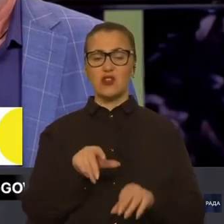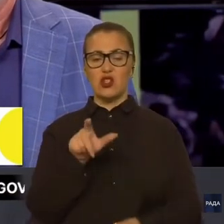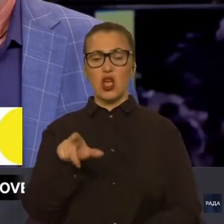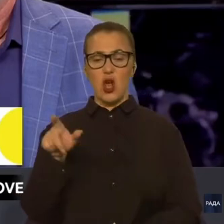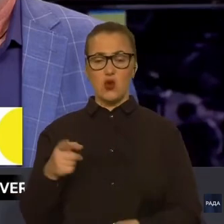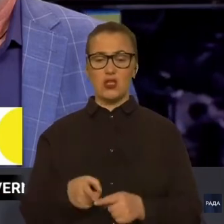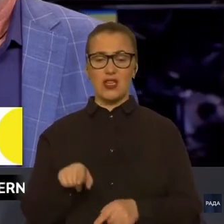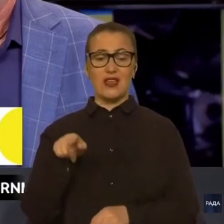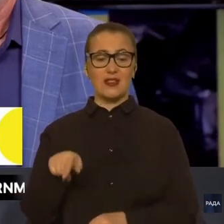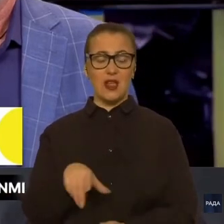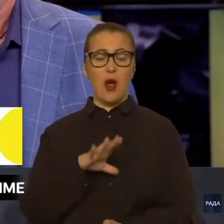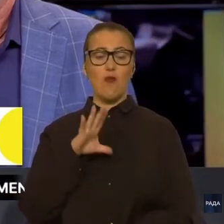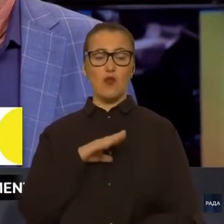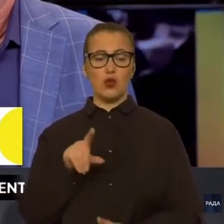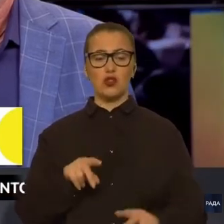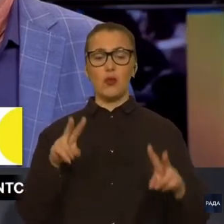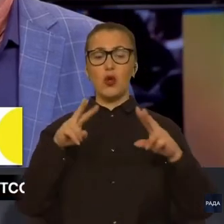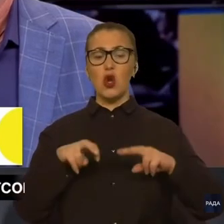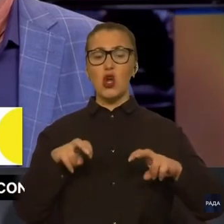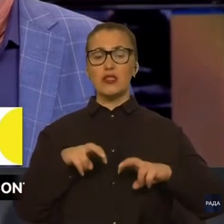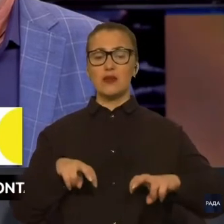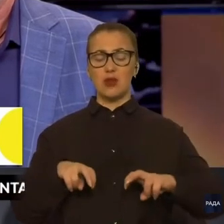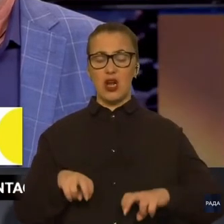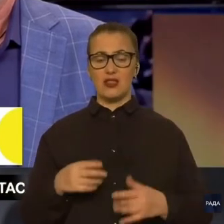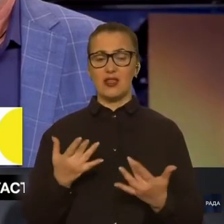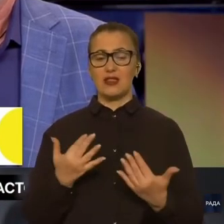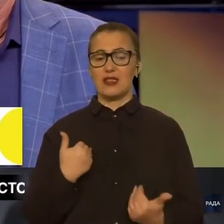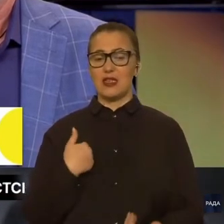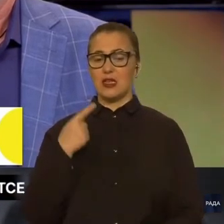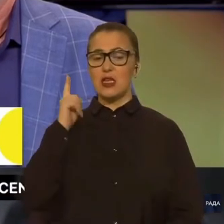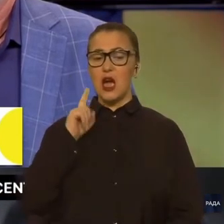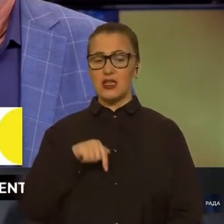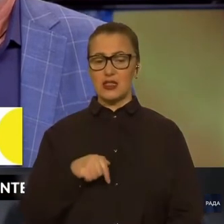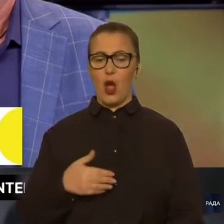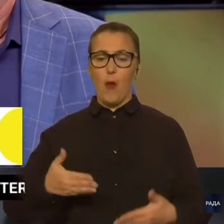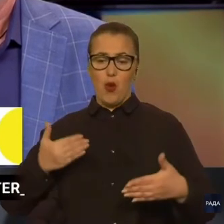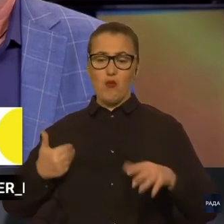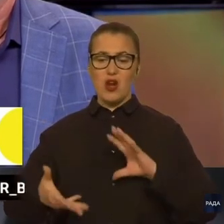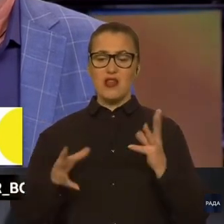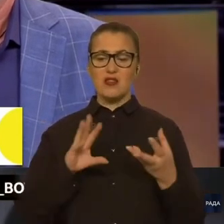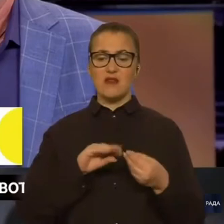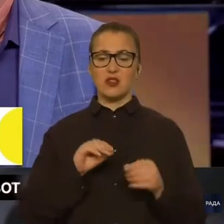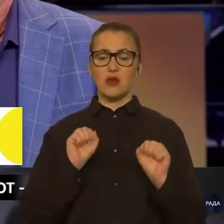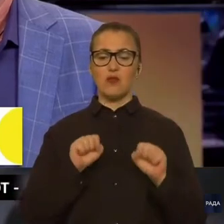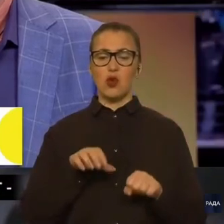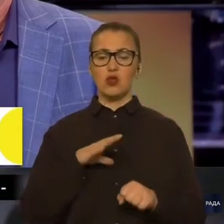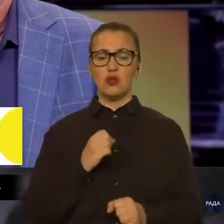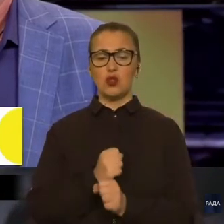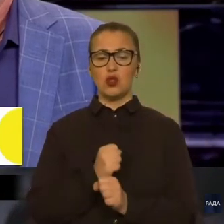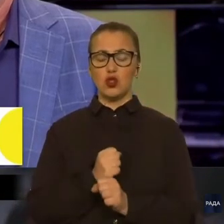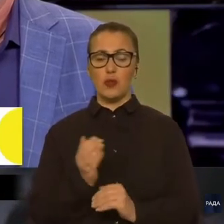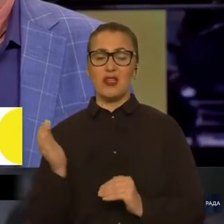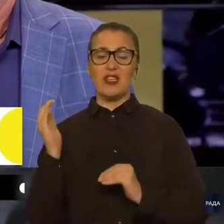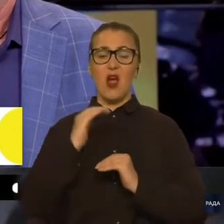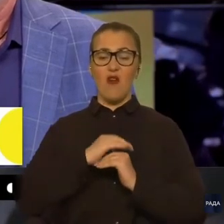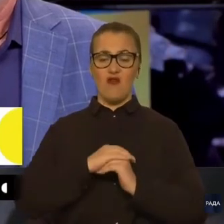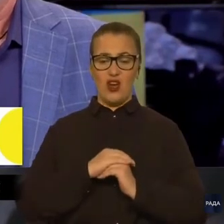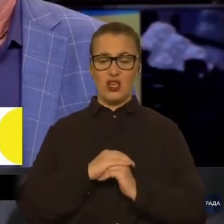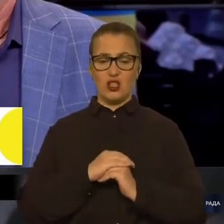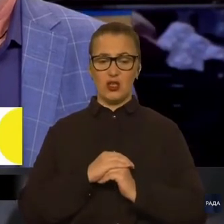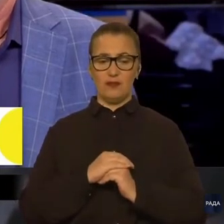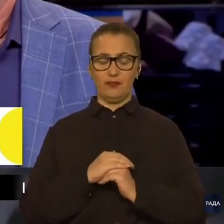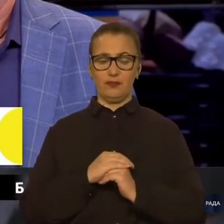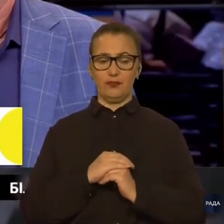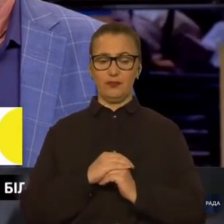щоб, власне, розібратися. І, наскільки я знаю, попередні висновки можуть бути зроблені вже ввечері. Я щодо правоохоронних